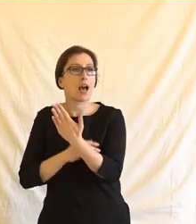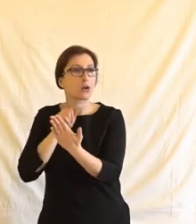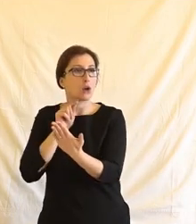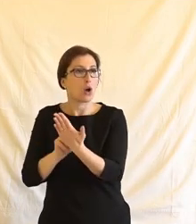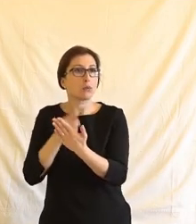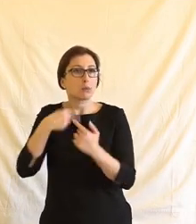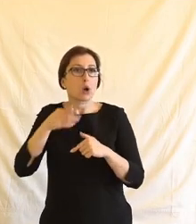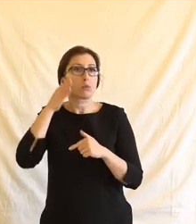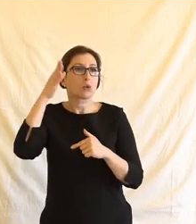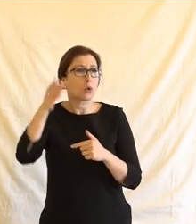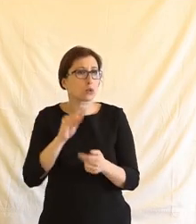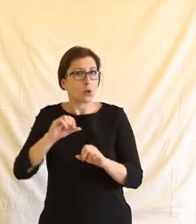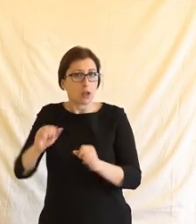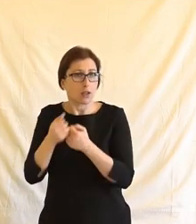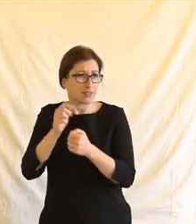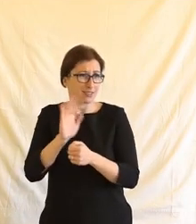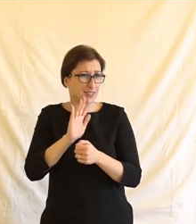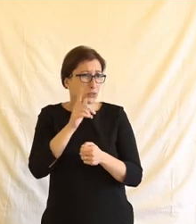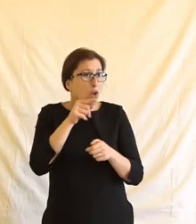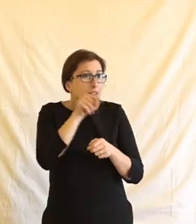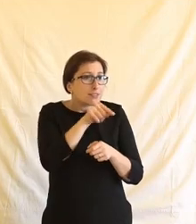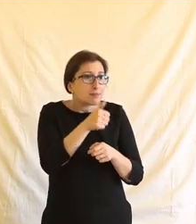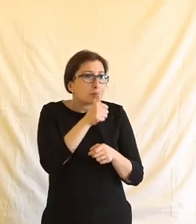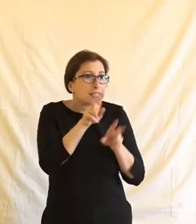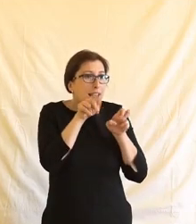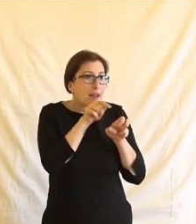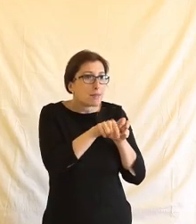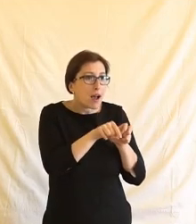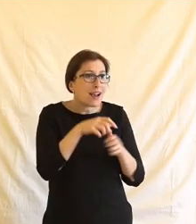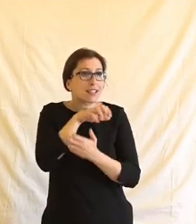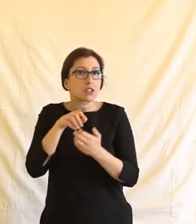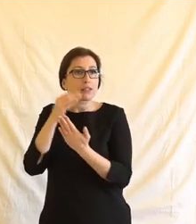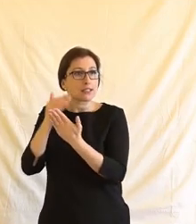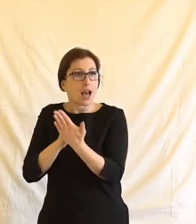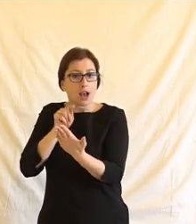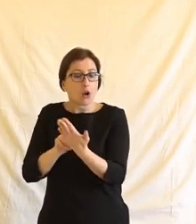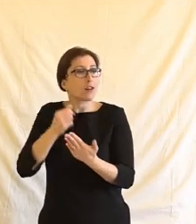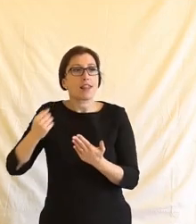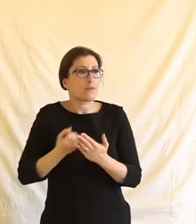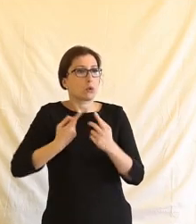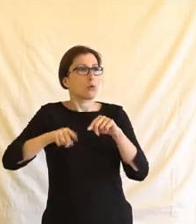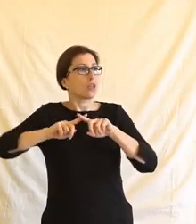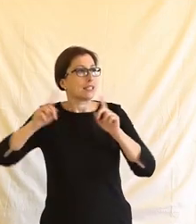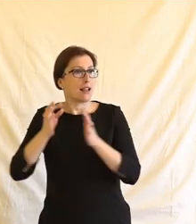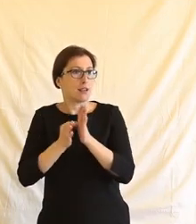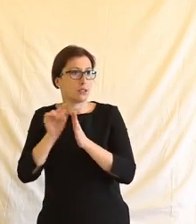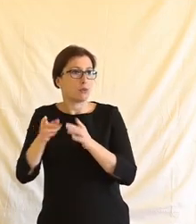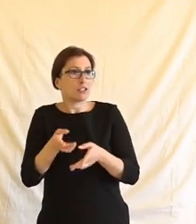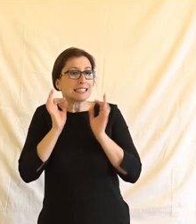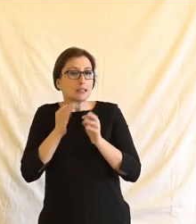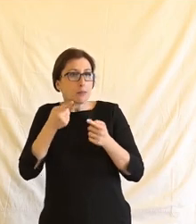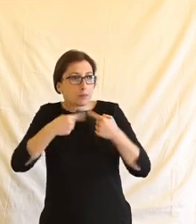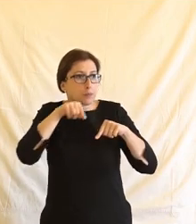pro všechny budoucí případy, protože jsme příliš ponoření v té jedné situaci a pak ten zákon nebude fungovat, protože bude příliš specifický